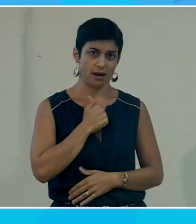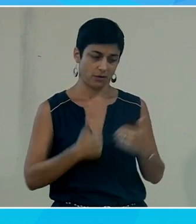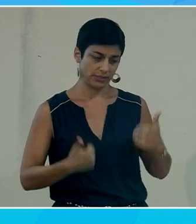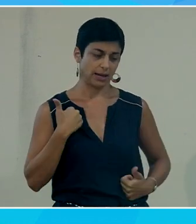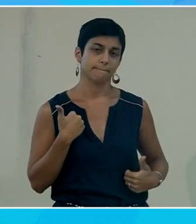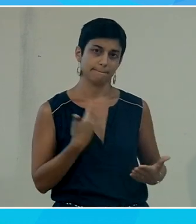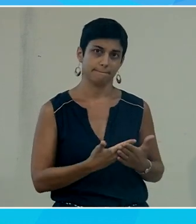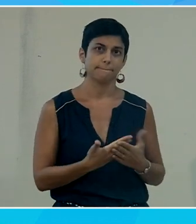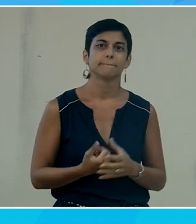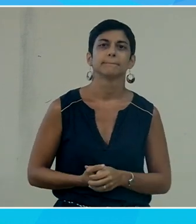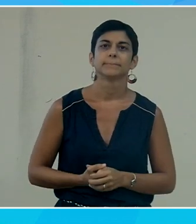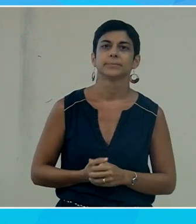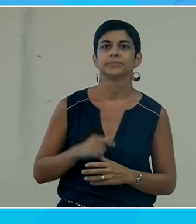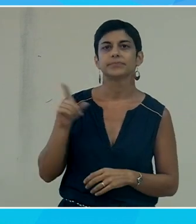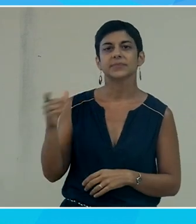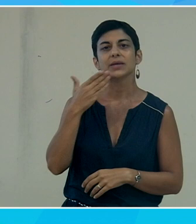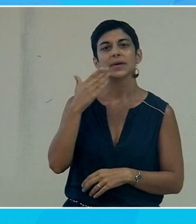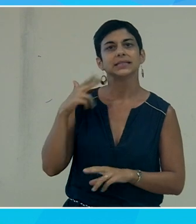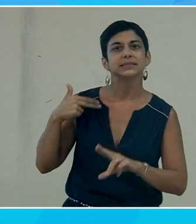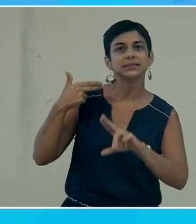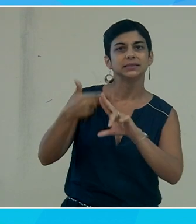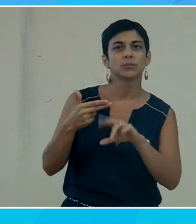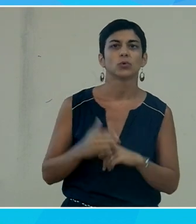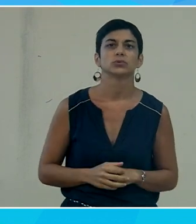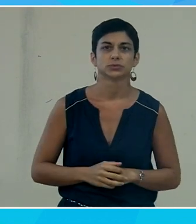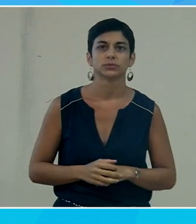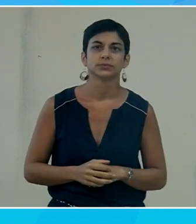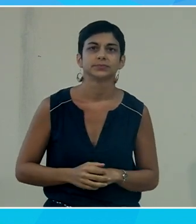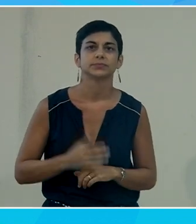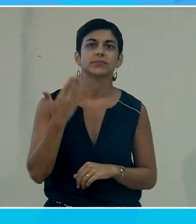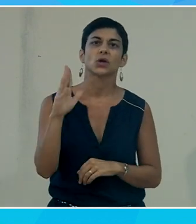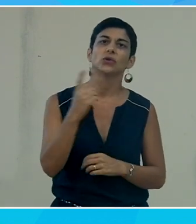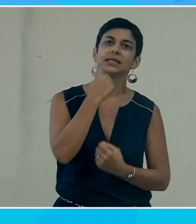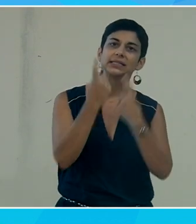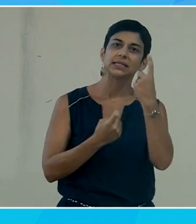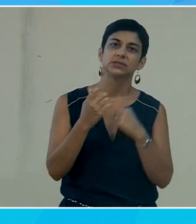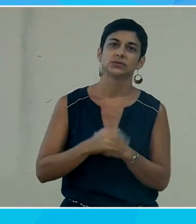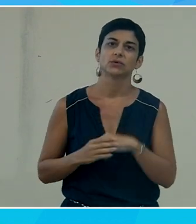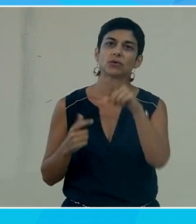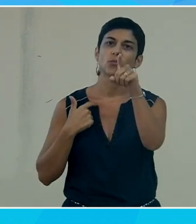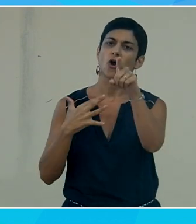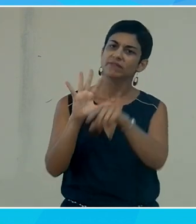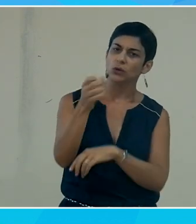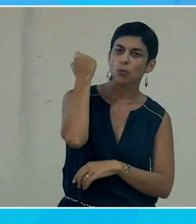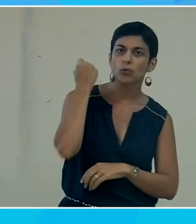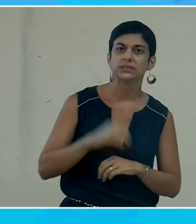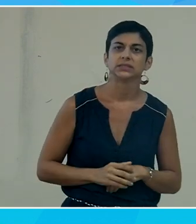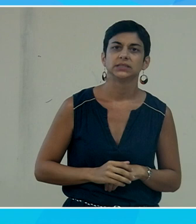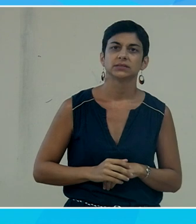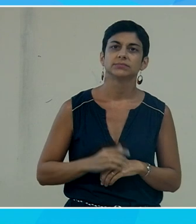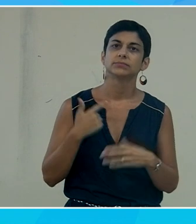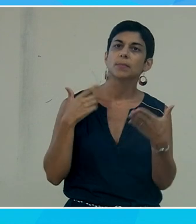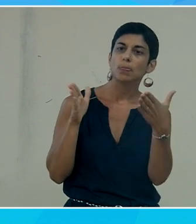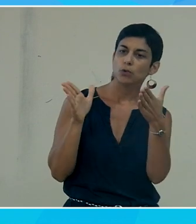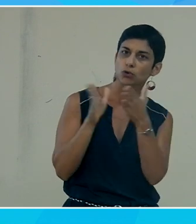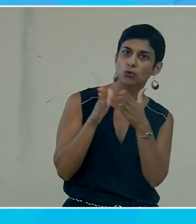voilà merci pour la réponse d'autres d'autres questions j'aimerais rebondir et simplement demander à ce moment